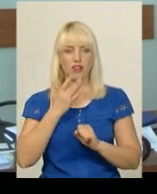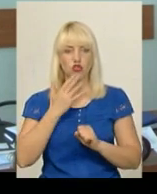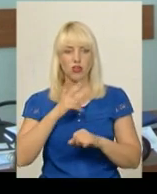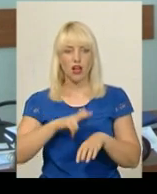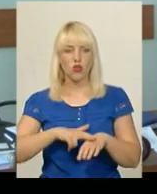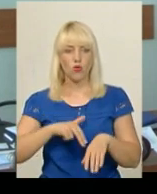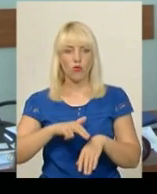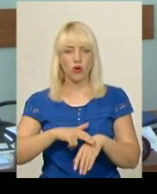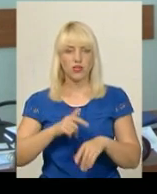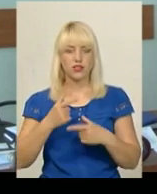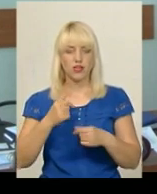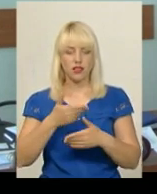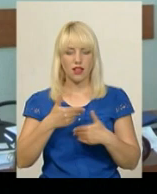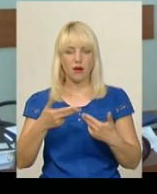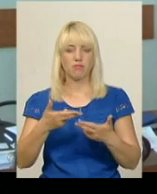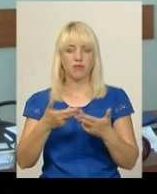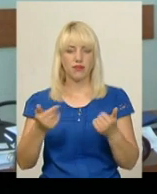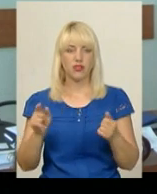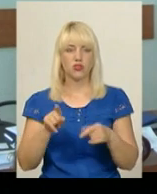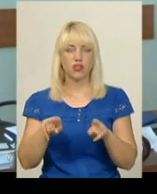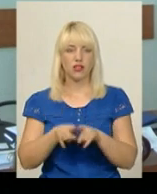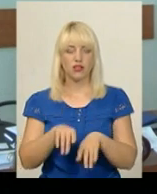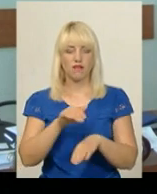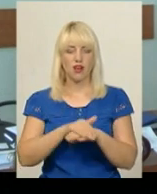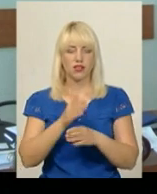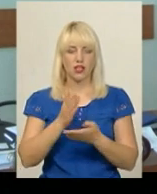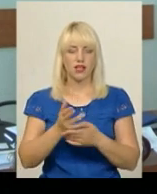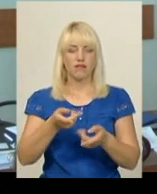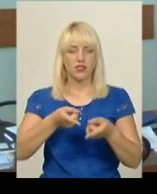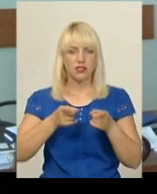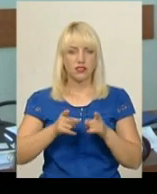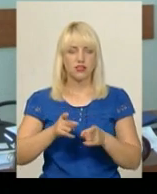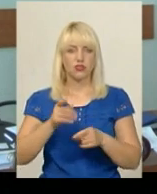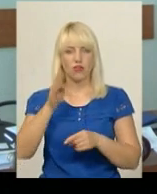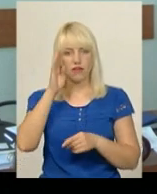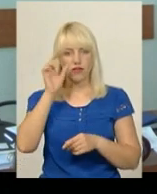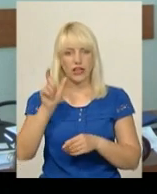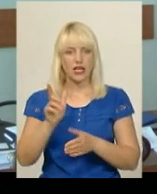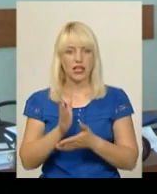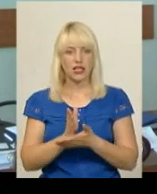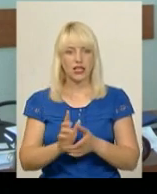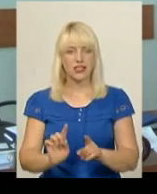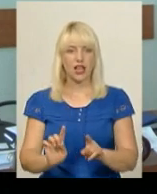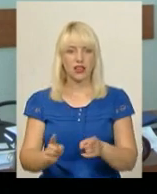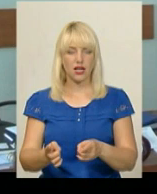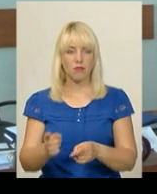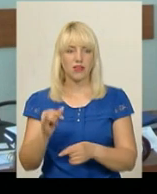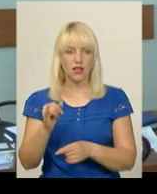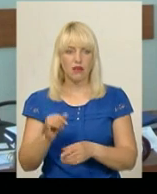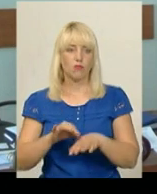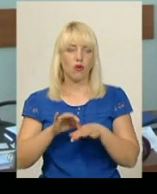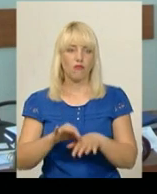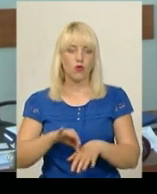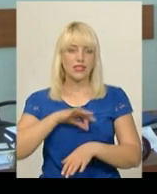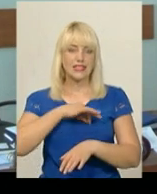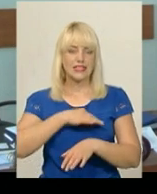поліції, де нам підтвердили, що такий факт є. Дійсно він затриманий і проводяться